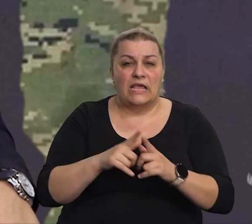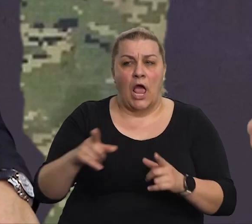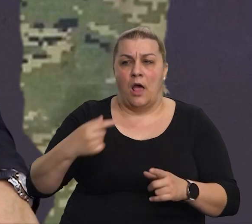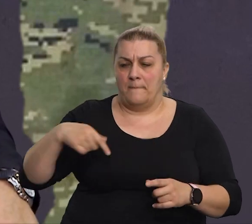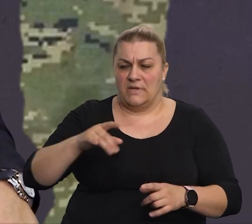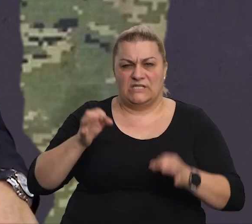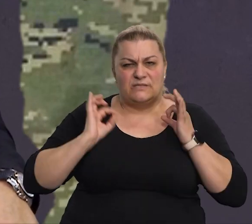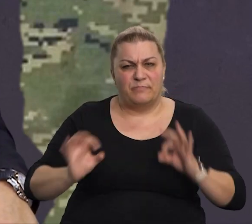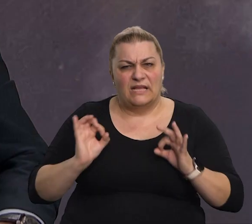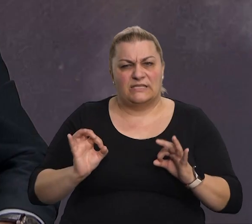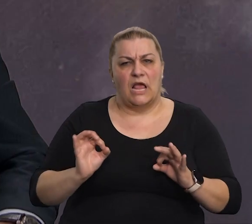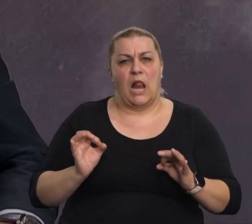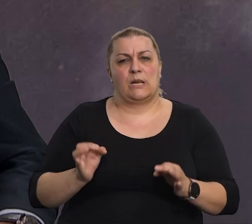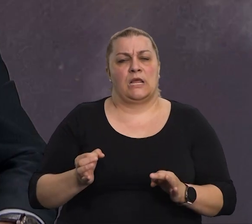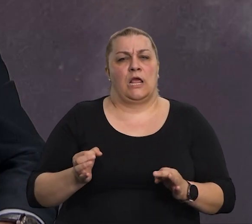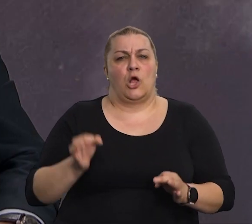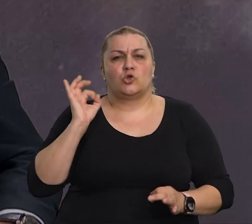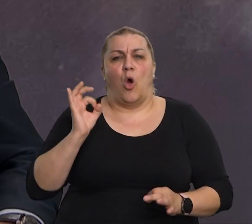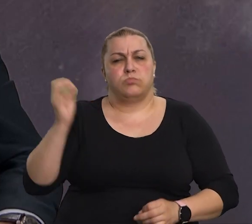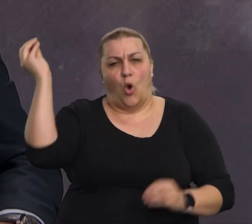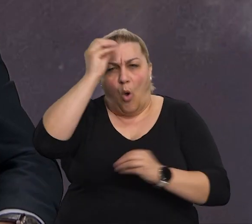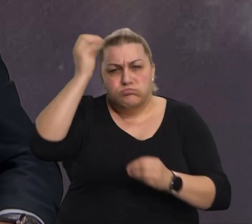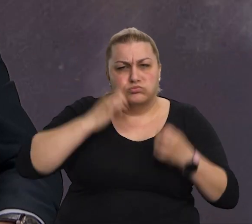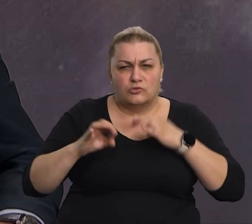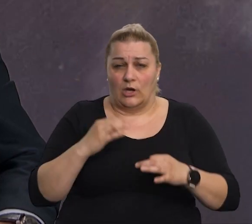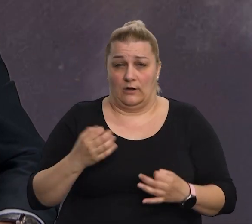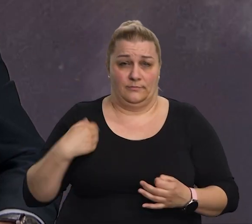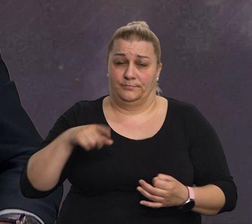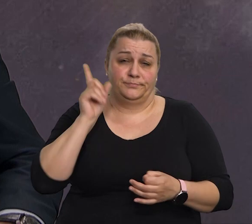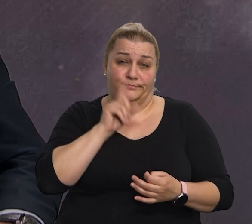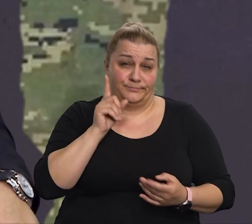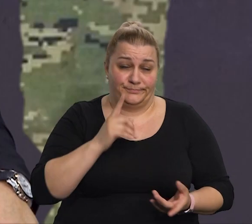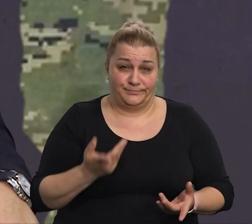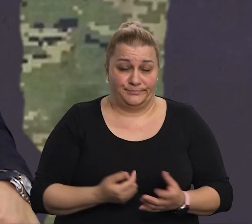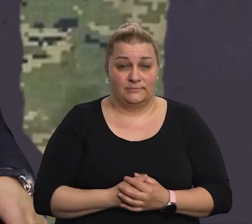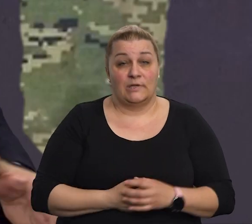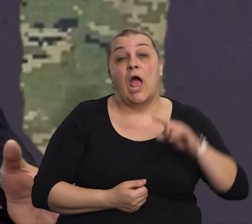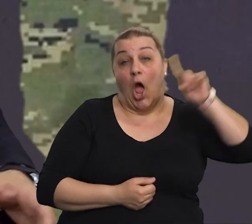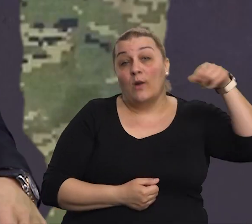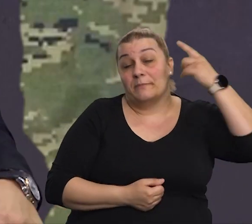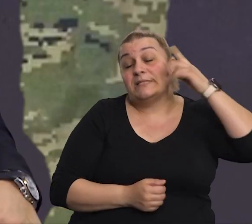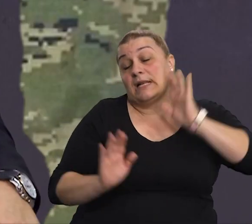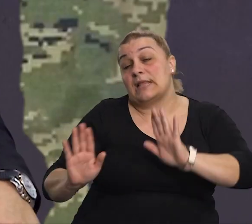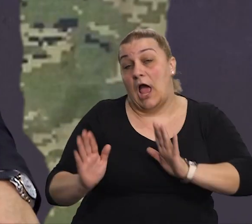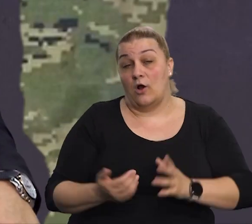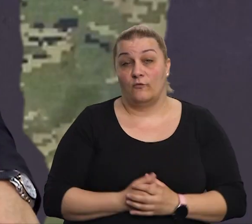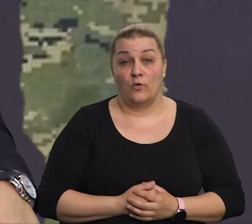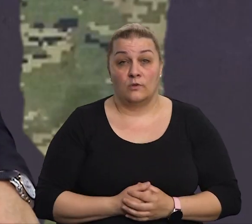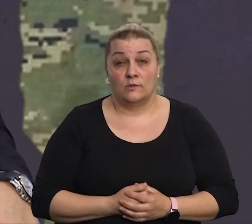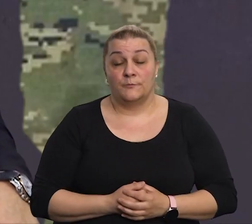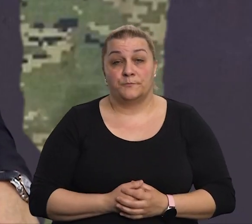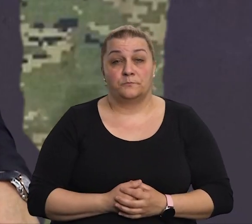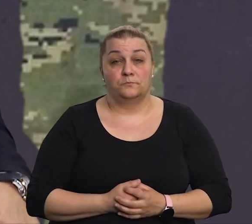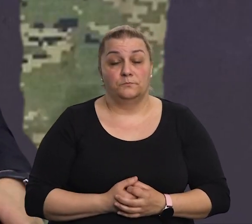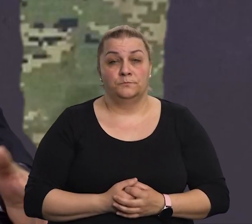dobro upravljenih. Količano poput divizije. Tako je, oni su, na taj način su, oni su to mislili što išla nama u